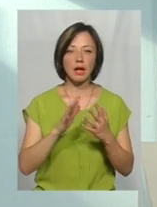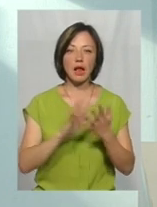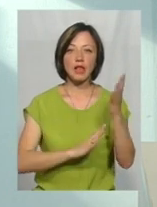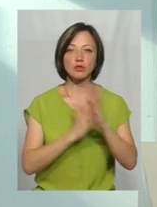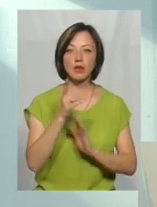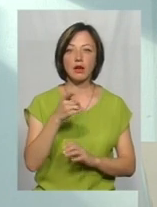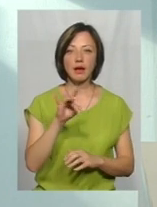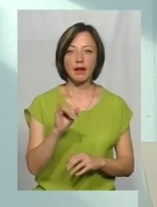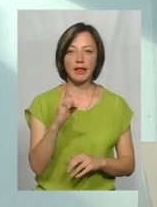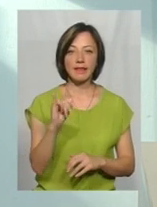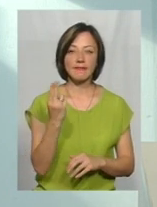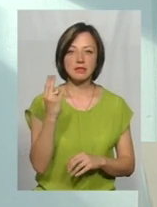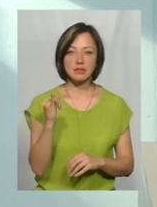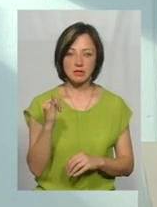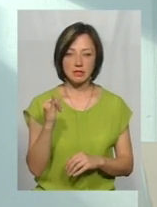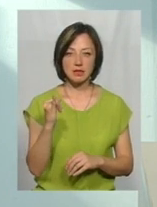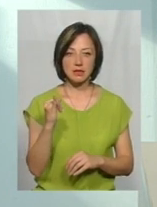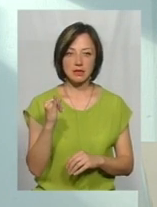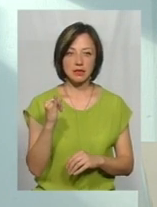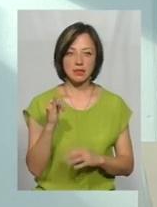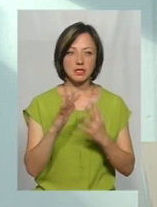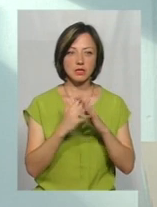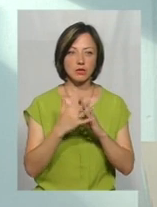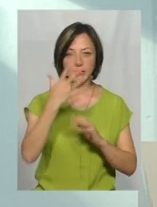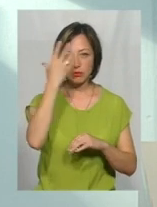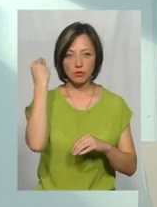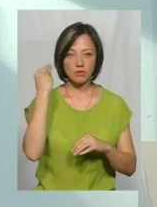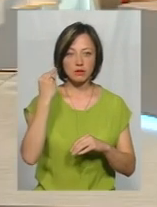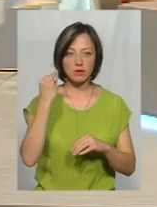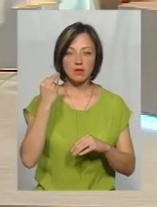Лісогрівнівецька територіальна громада, село, я забув,